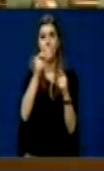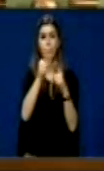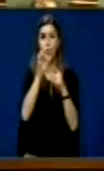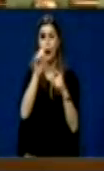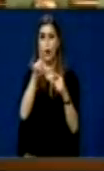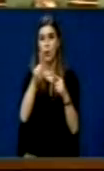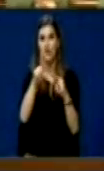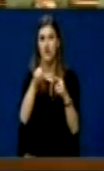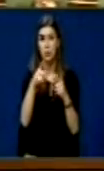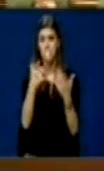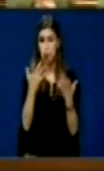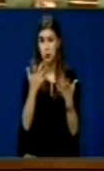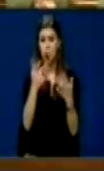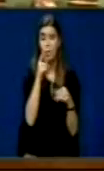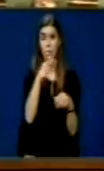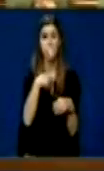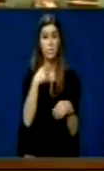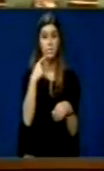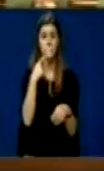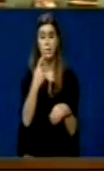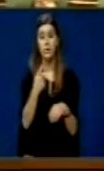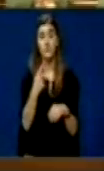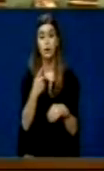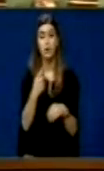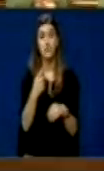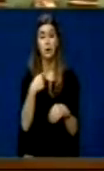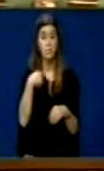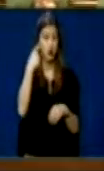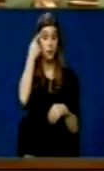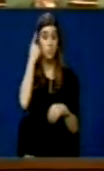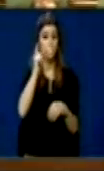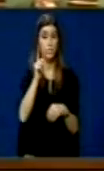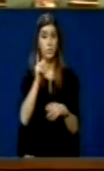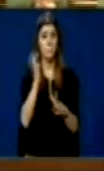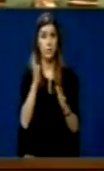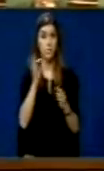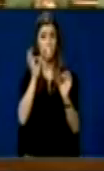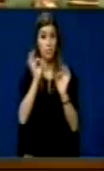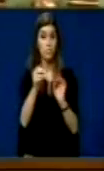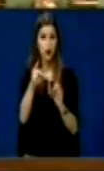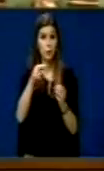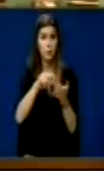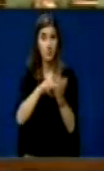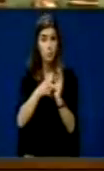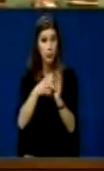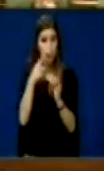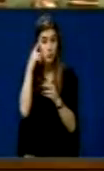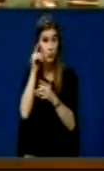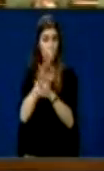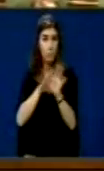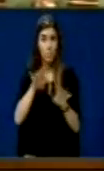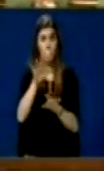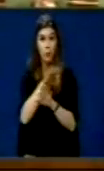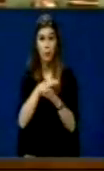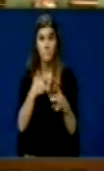nëse ka qenë këshu paraferësisht, pra nështë ta nuk e dija ka mendua mirë, kolegu Selimi asë ka menduar, por